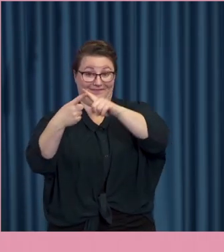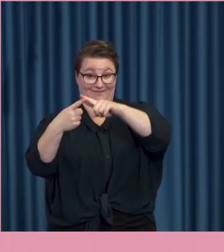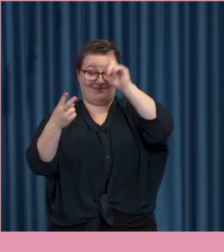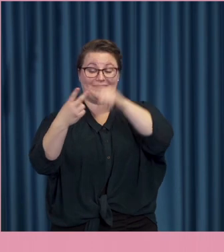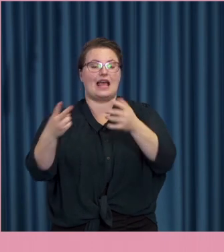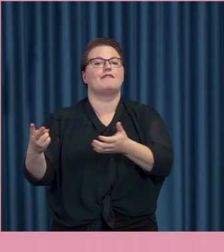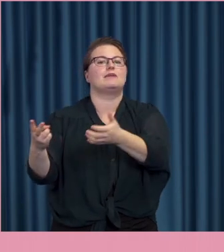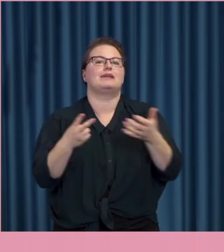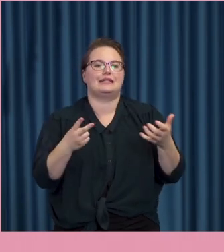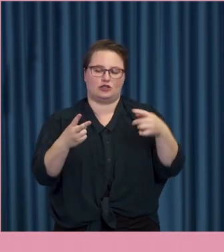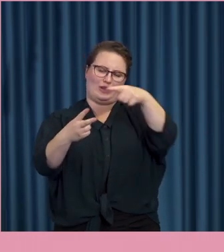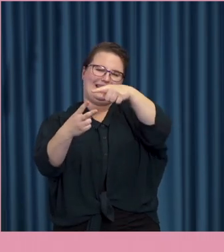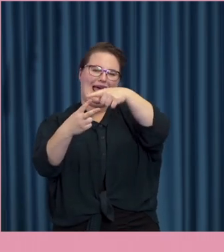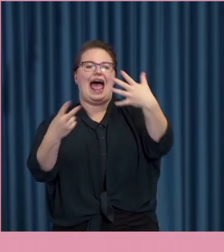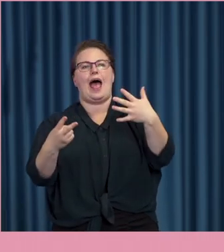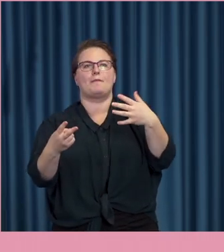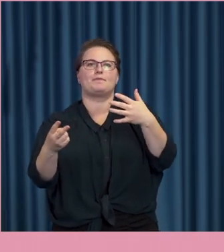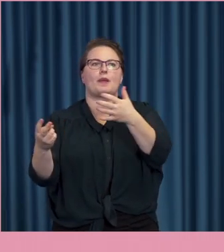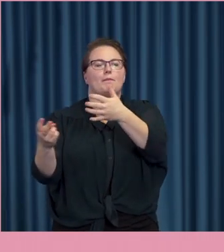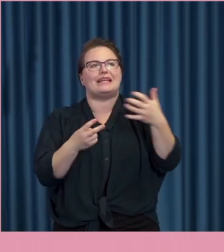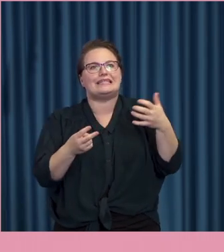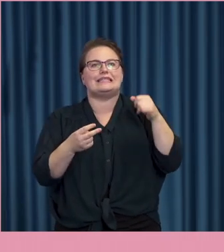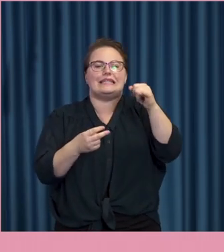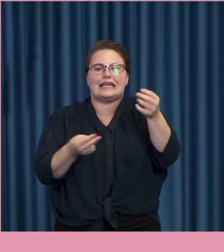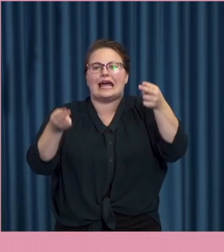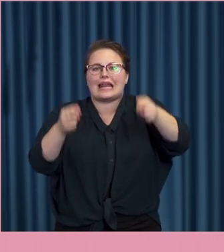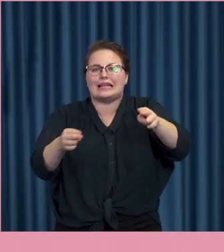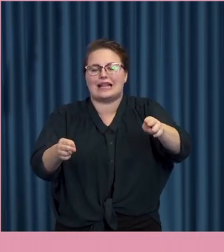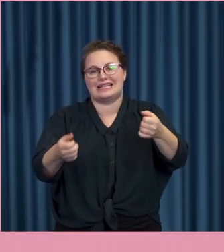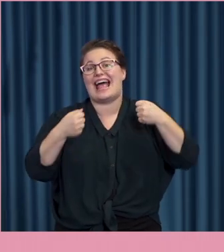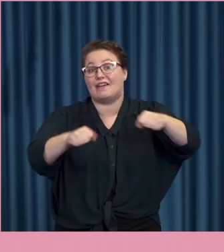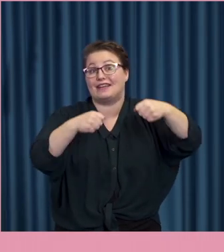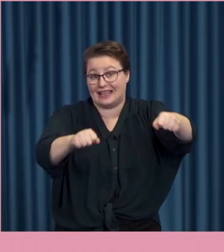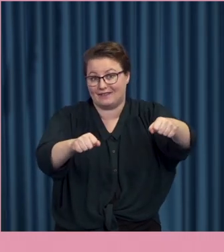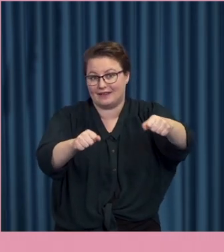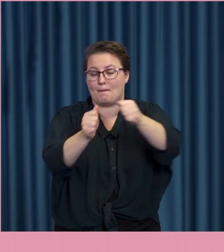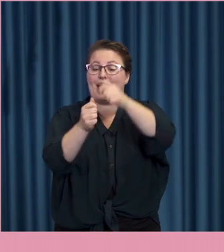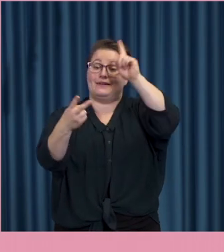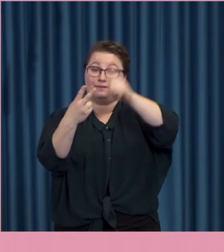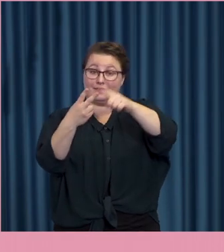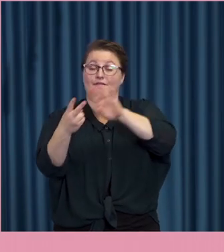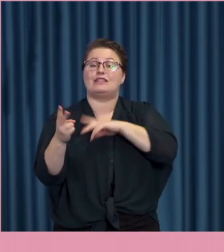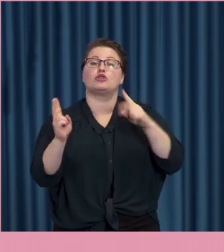i rättsväsendets effektivitet. Eller det är för dålig effektivitet. Det finns också en laglig brist påstår jag.